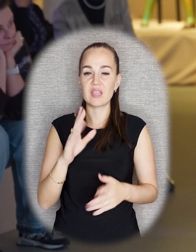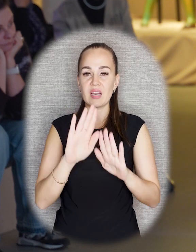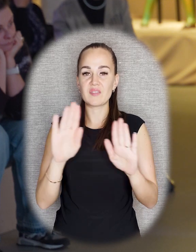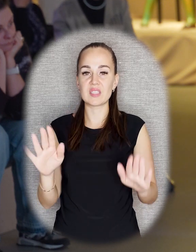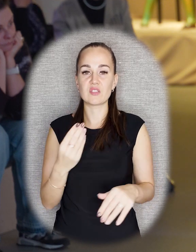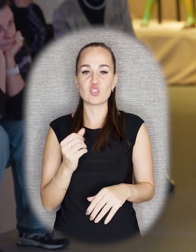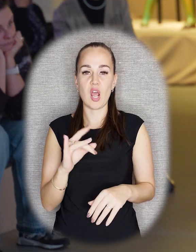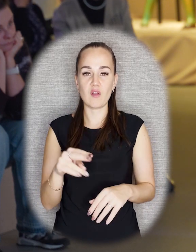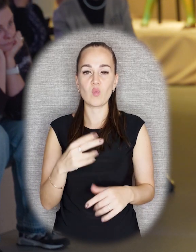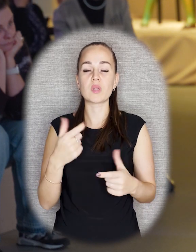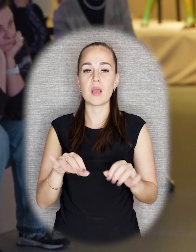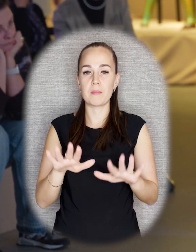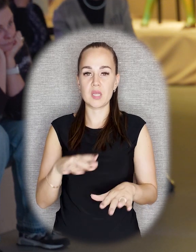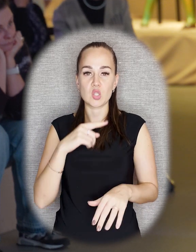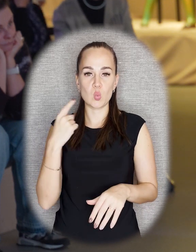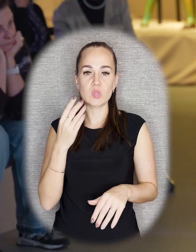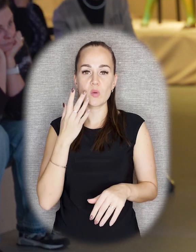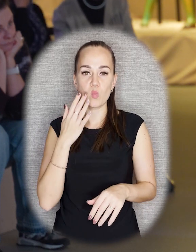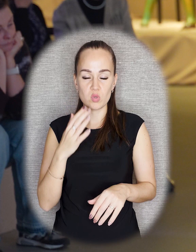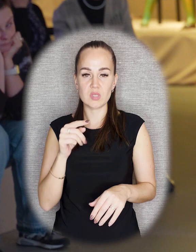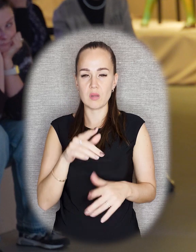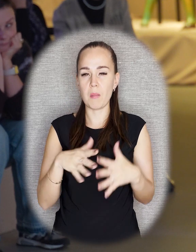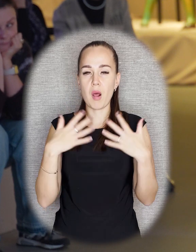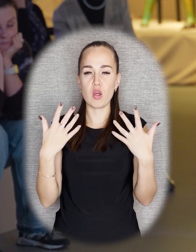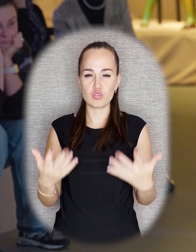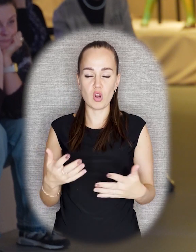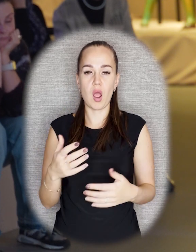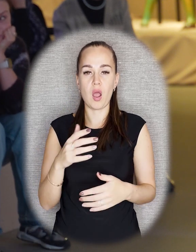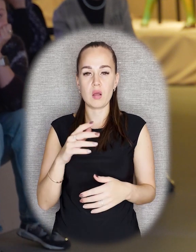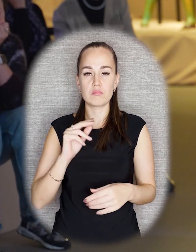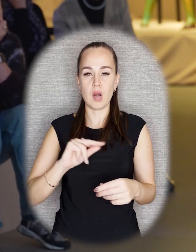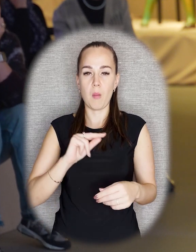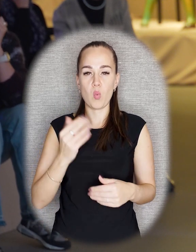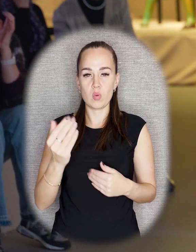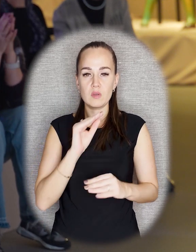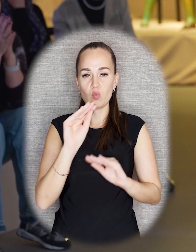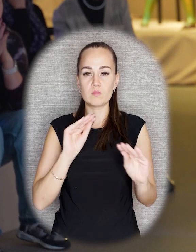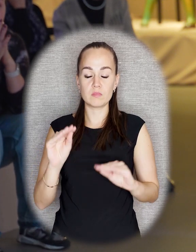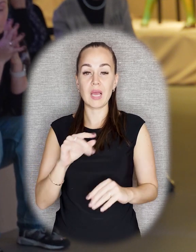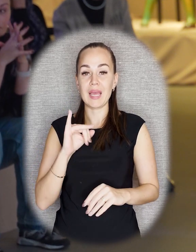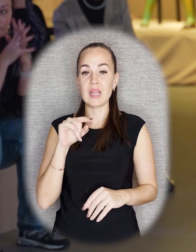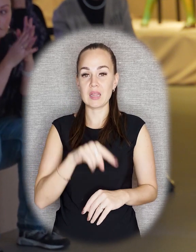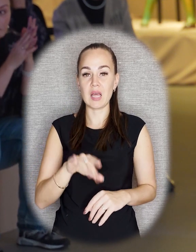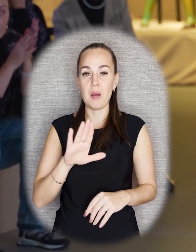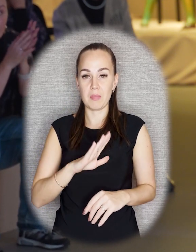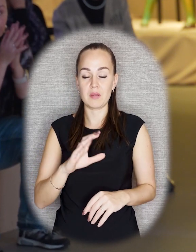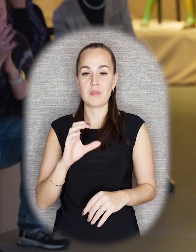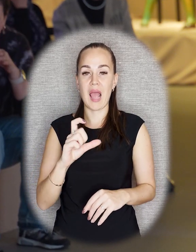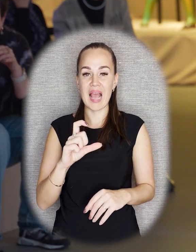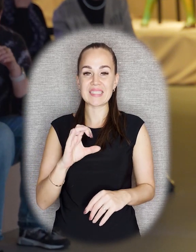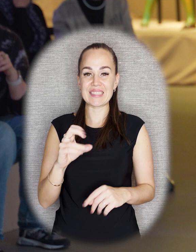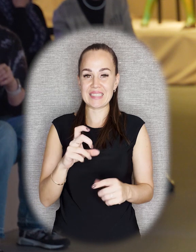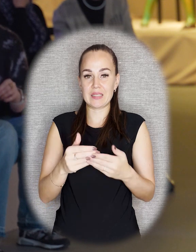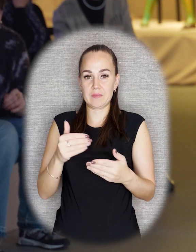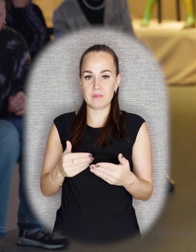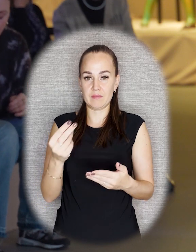Возможно, кто-то из вас видел его на выставке Шеруда, которая проходила совсем недавно в Русском музее. Большая ретроспектива его